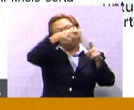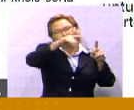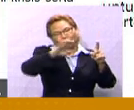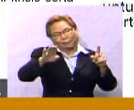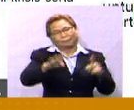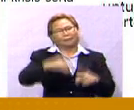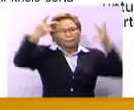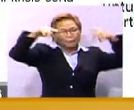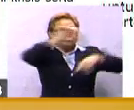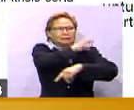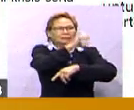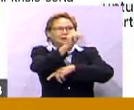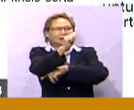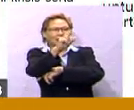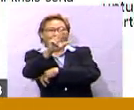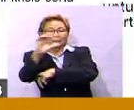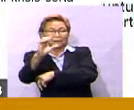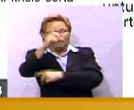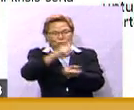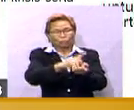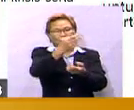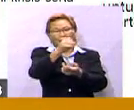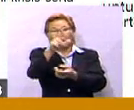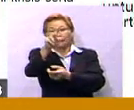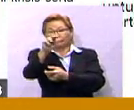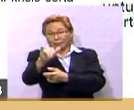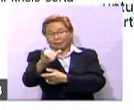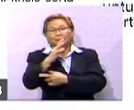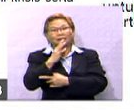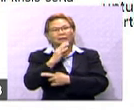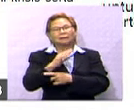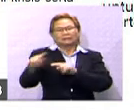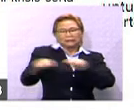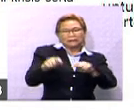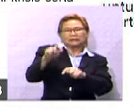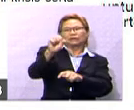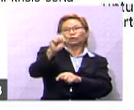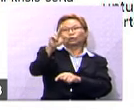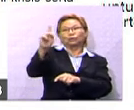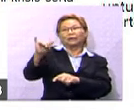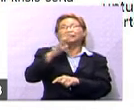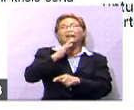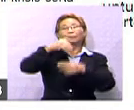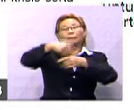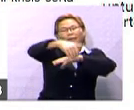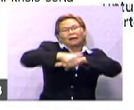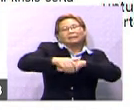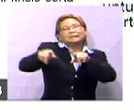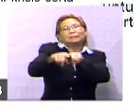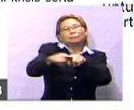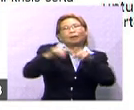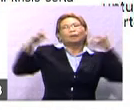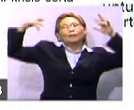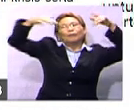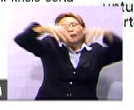Pengarah Esekutif ARC Dr. Helmy Ibrahim berkata tindakan suci bercakap dalam bahasa Inggeris selari dengan